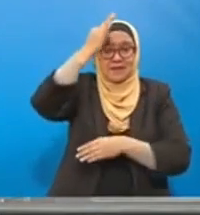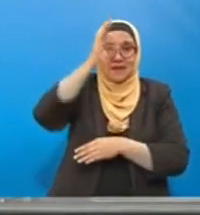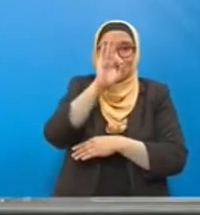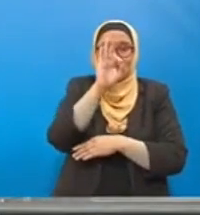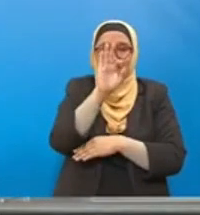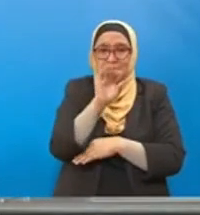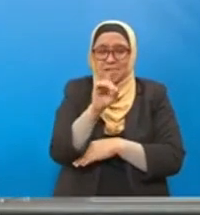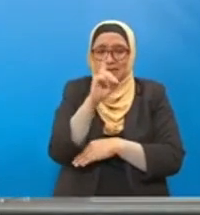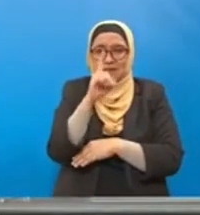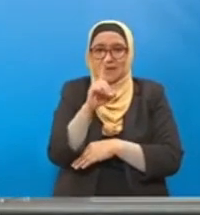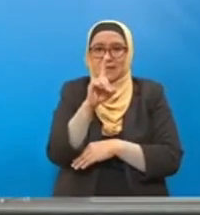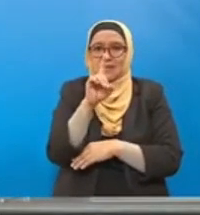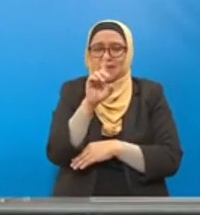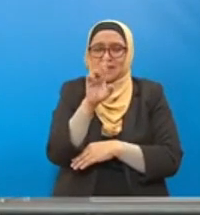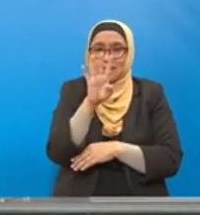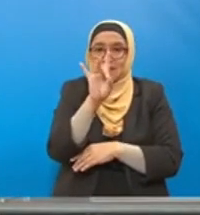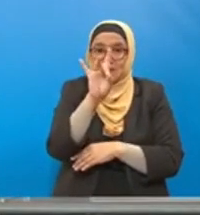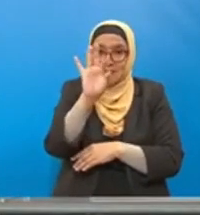D141,